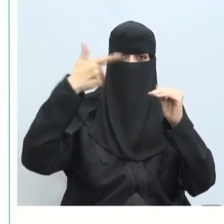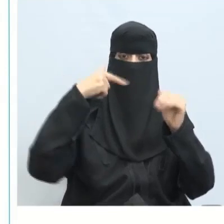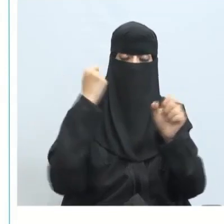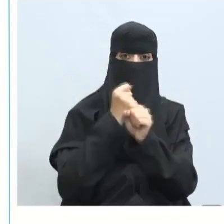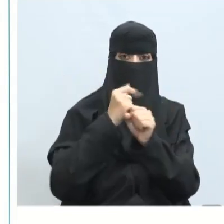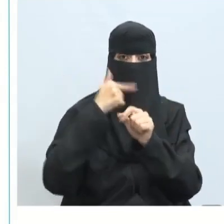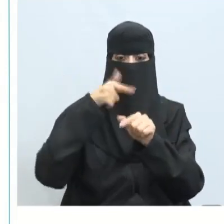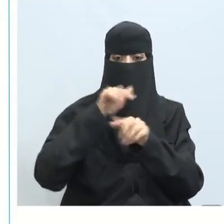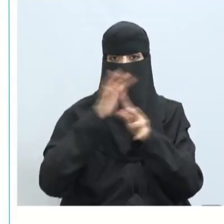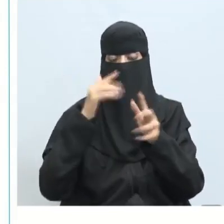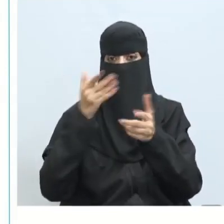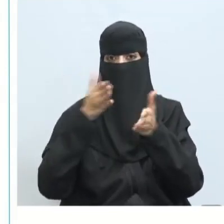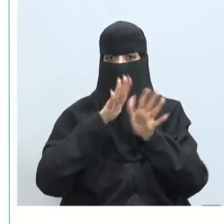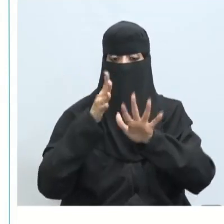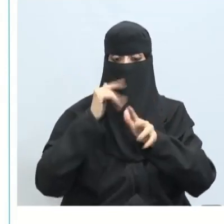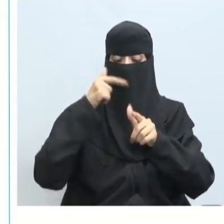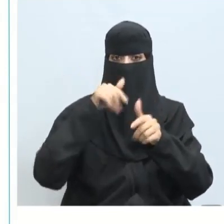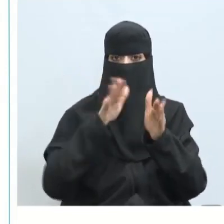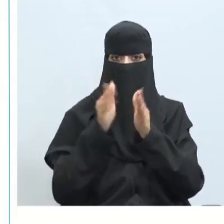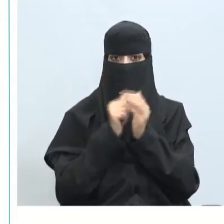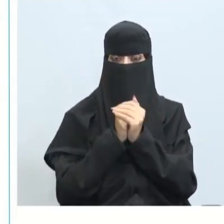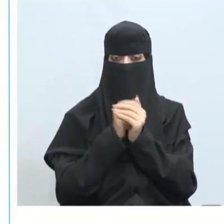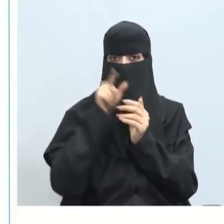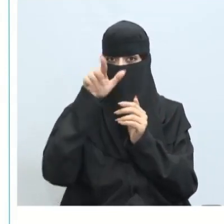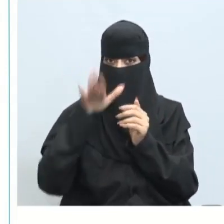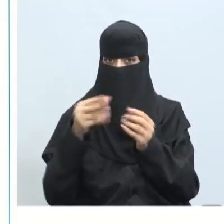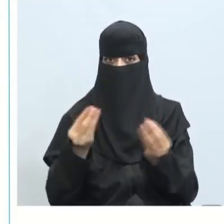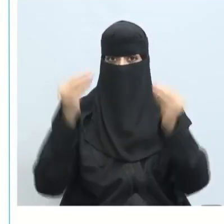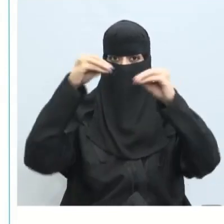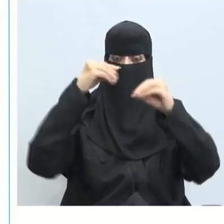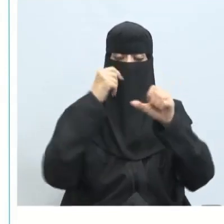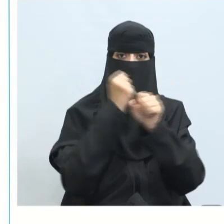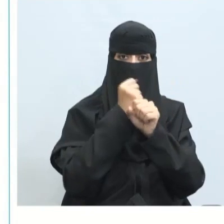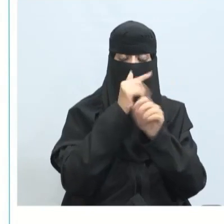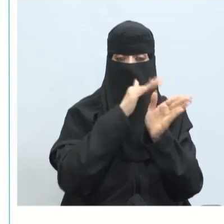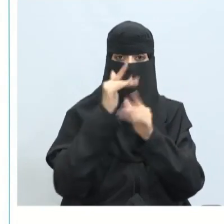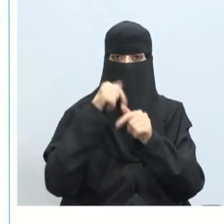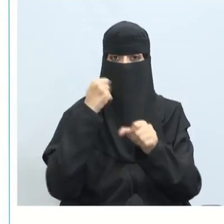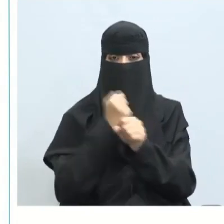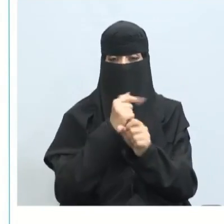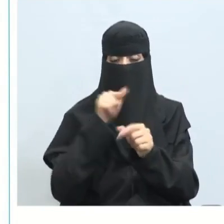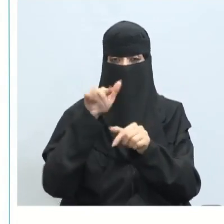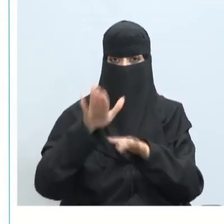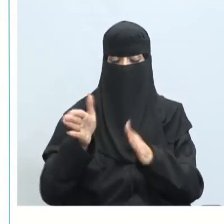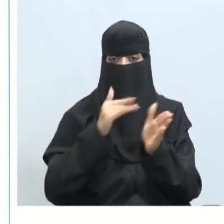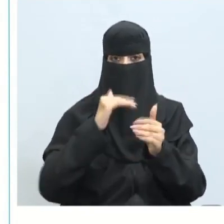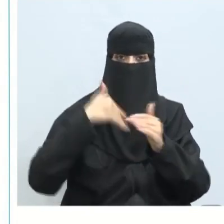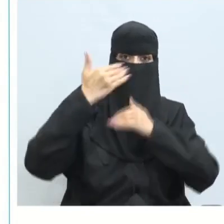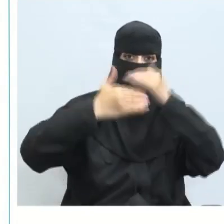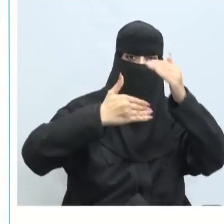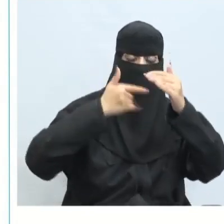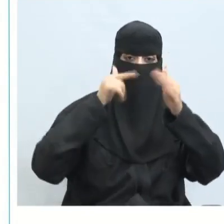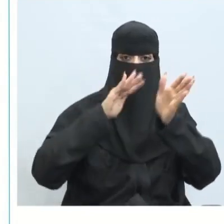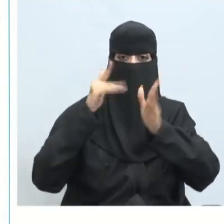الأعباء العمل عليه أو قد يكون هناك زيادة في المهام والأعمال عليه وبالتالي